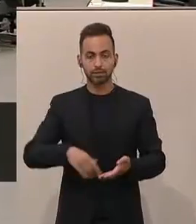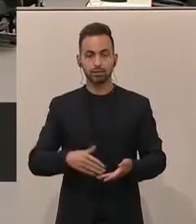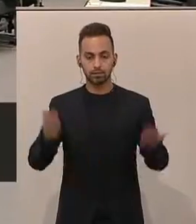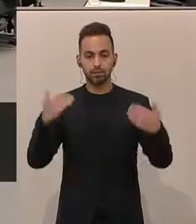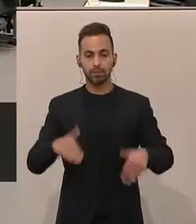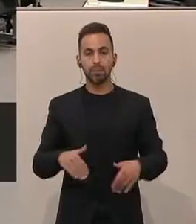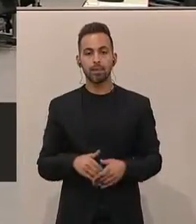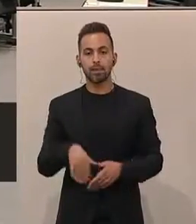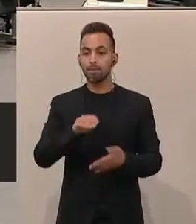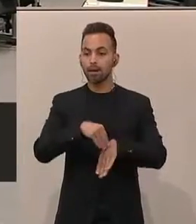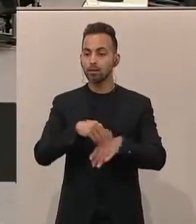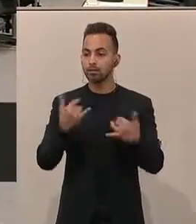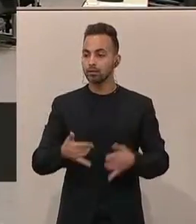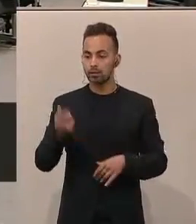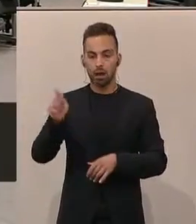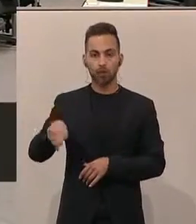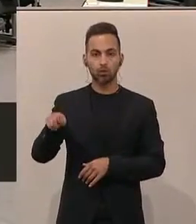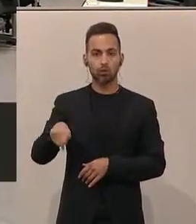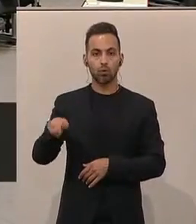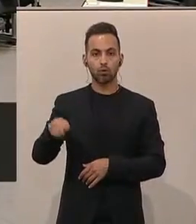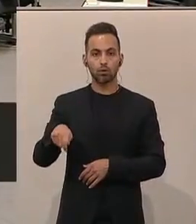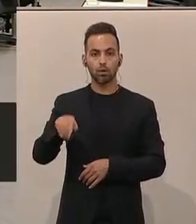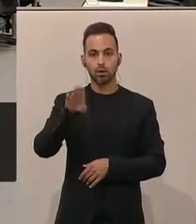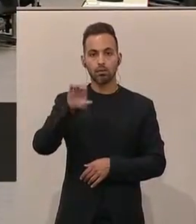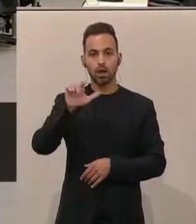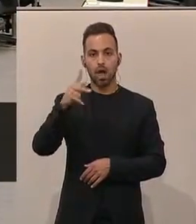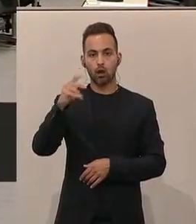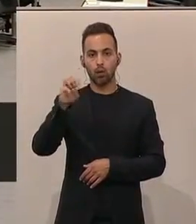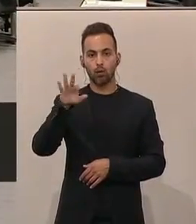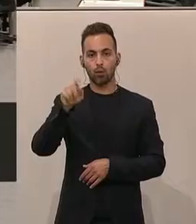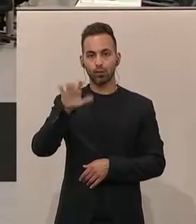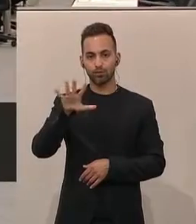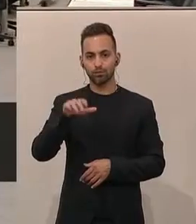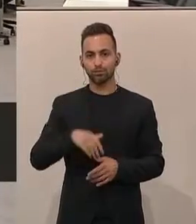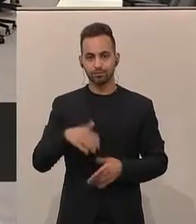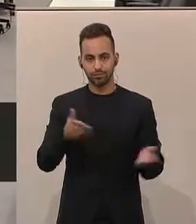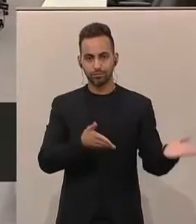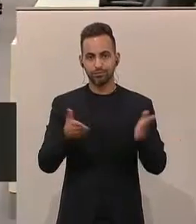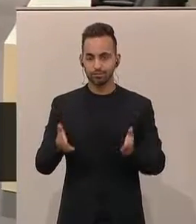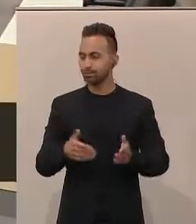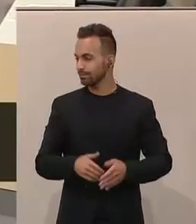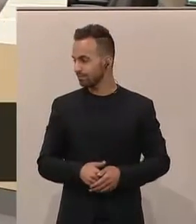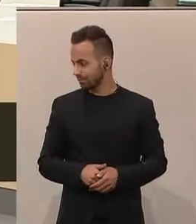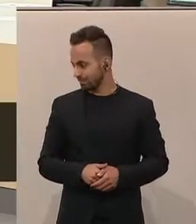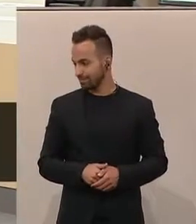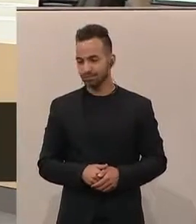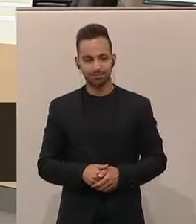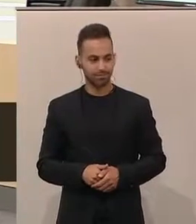arbeitsunfähig war oder krank war, nämlich mindestens sechs Wochen zum Wiedereinstieg in den Beruf,